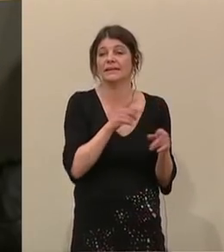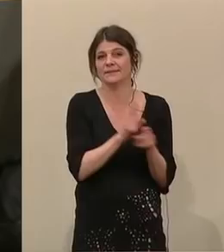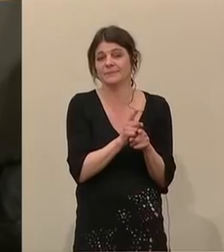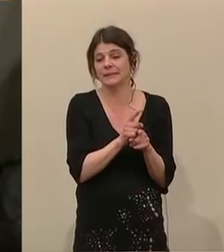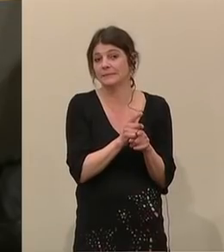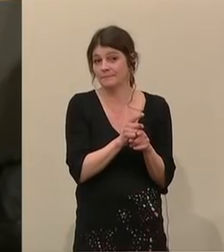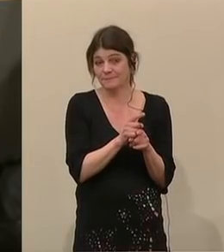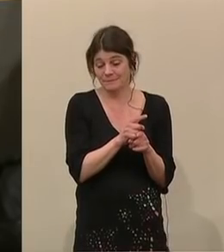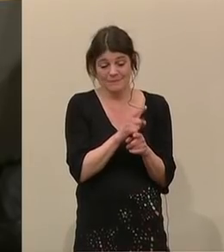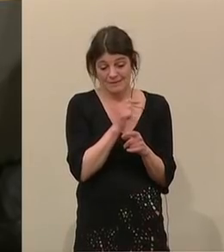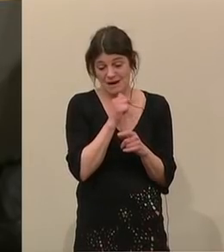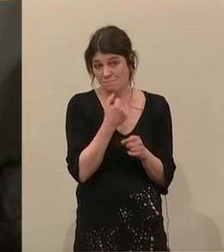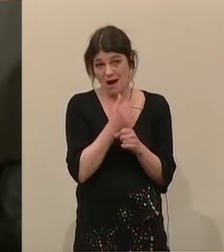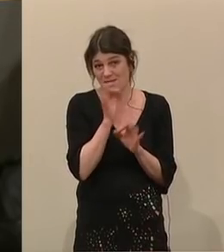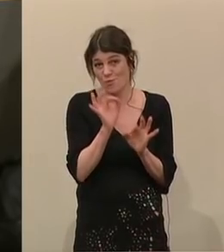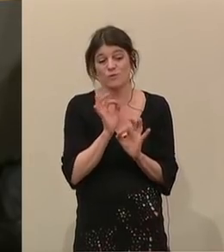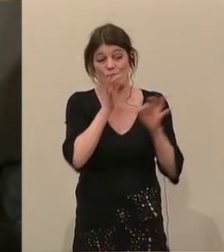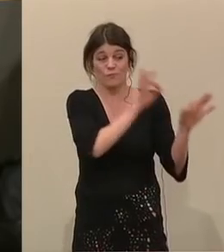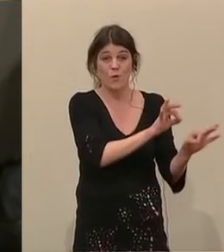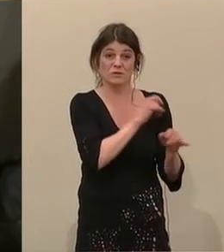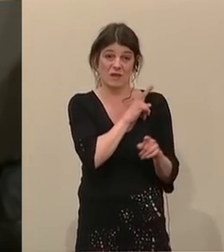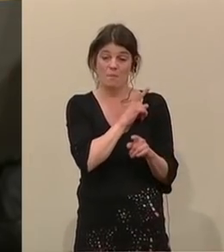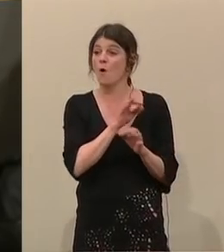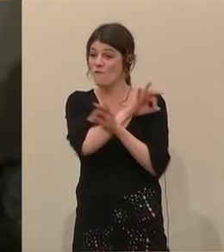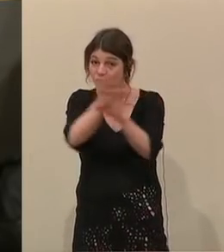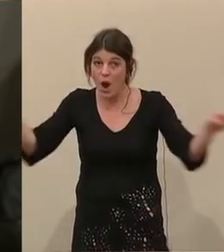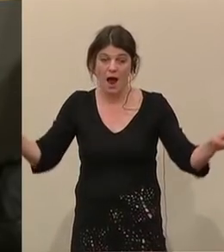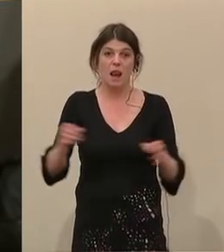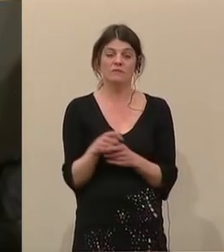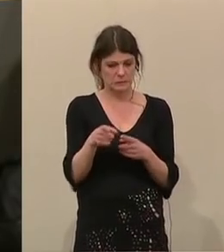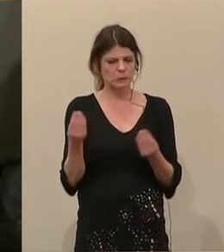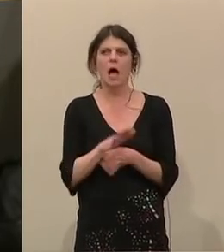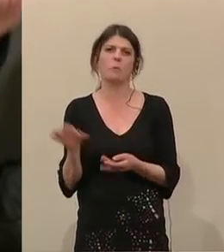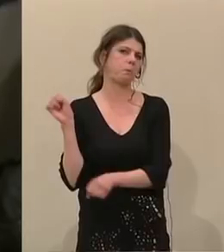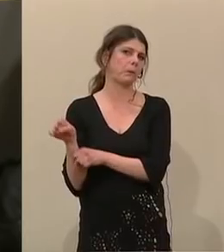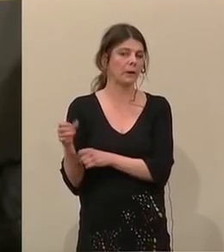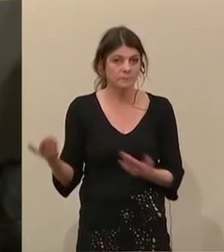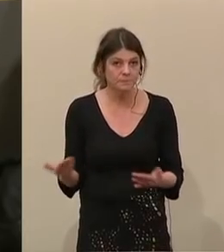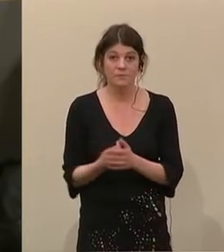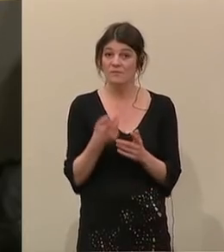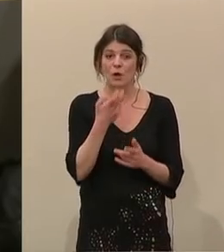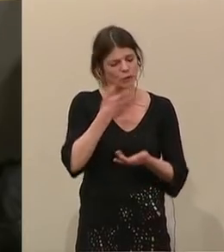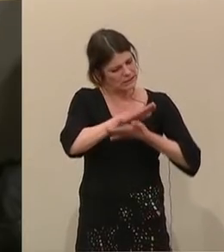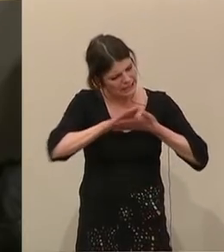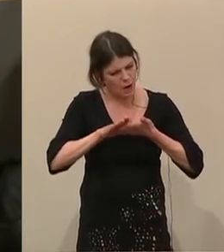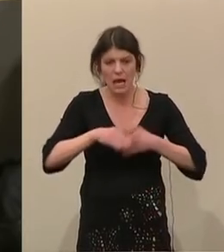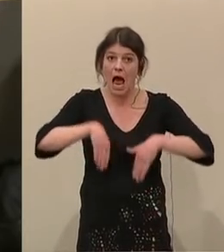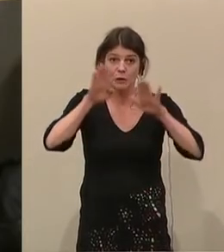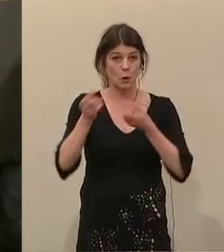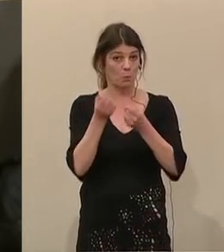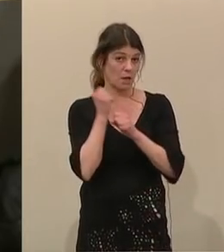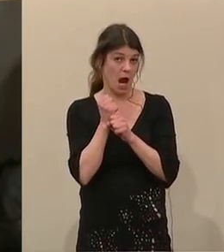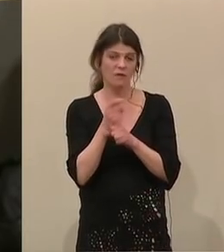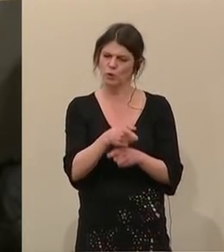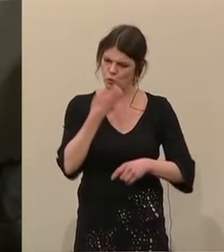uns allen, nichts Gutes, wenn man diese Dinge ignoriert. Wenn Sie eine solide Asylpolitik haben wollen,